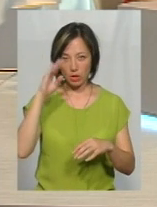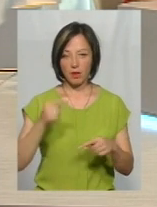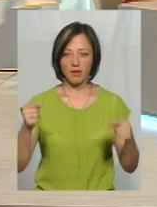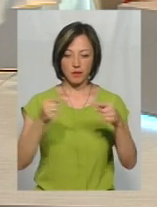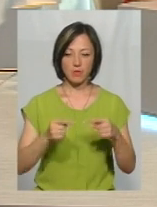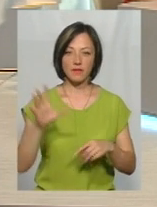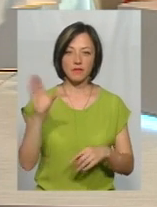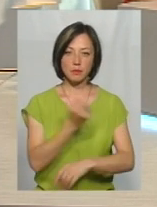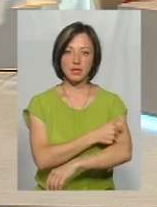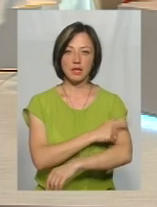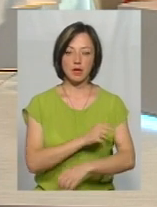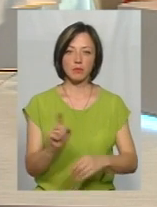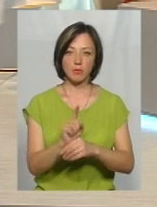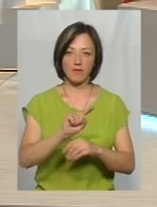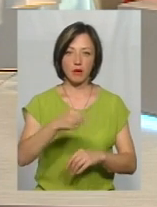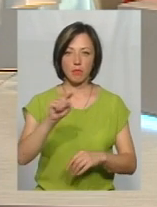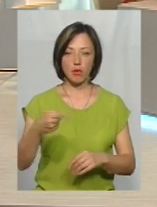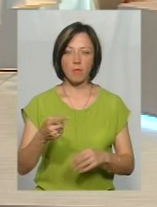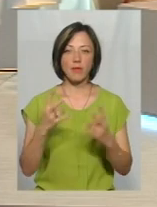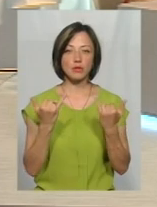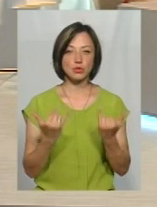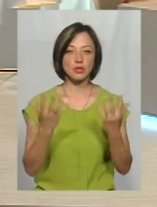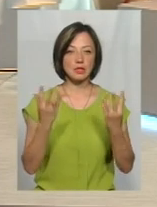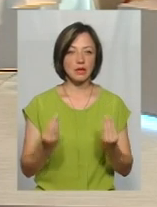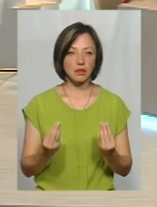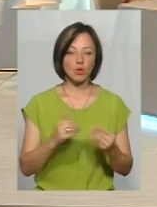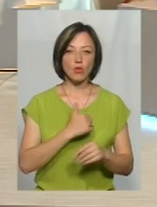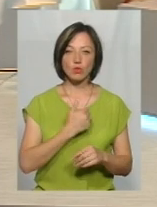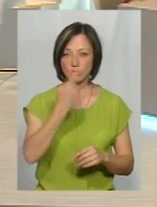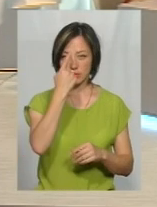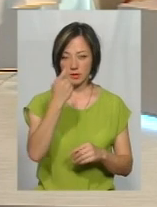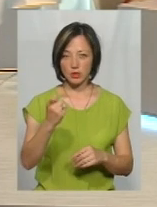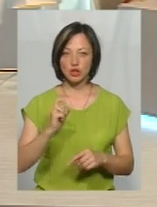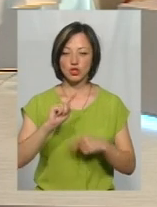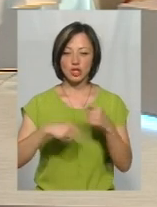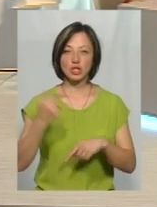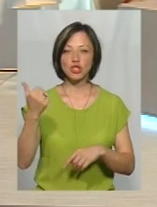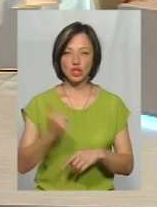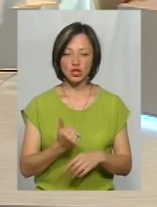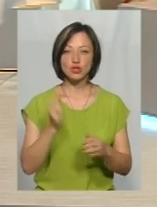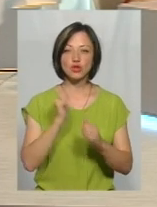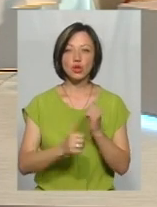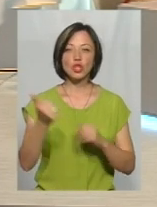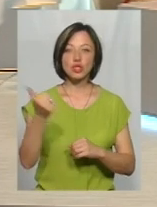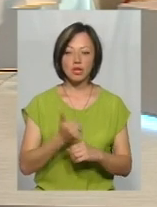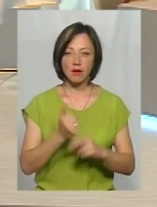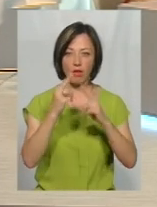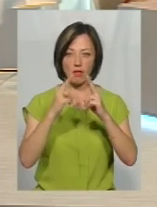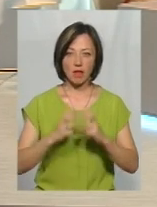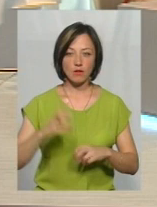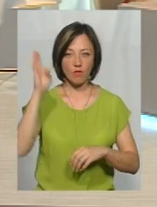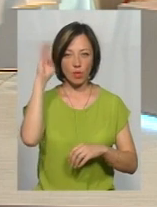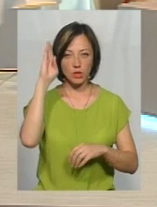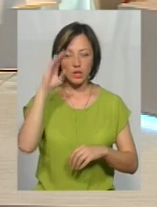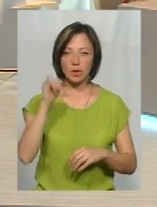санітарним вимогам. На сьогоднішній день, хочу, до речі, зауважити, через тиждень, ми щотижнево беремо аналізи води